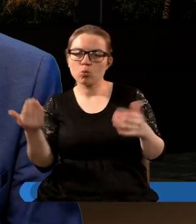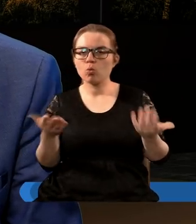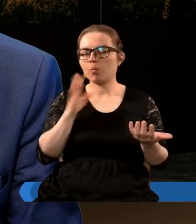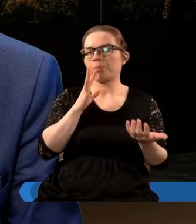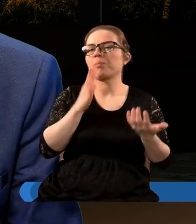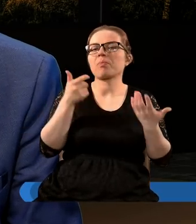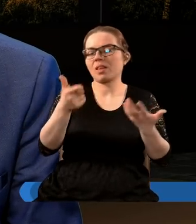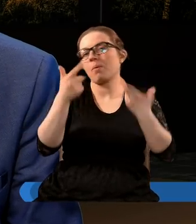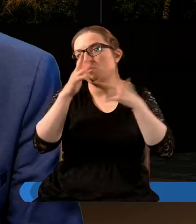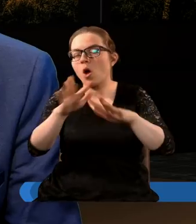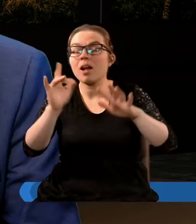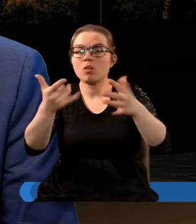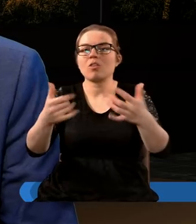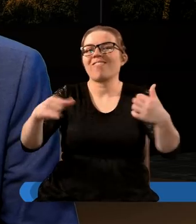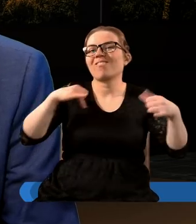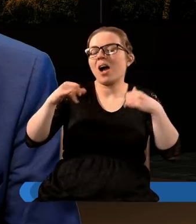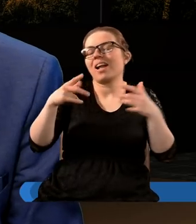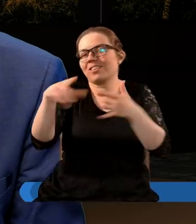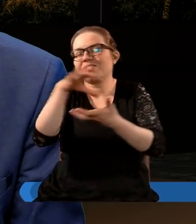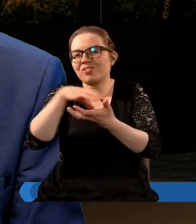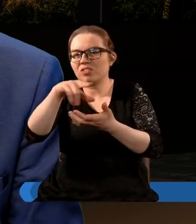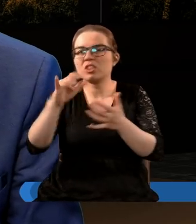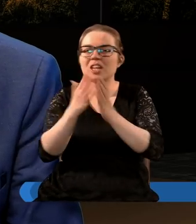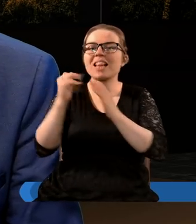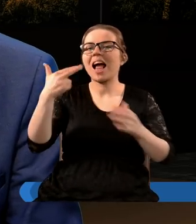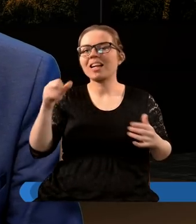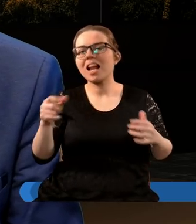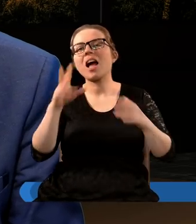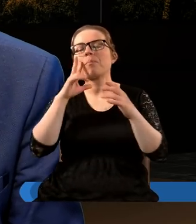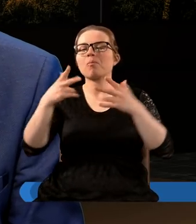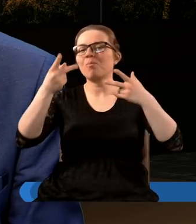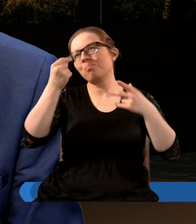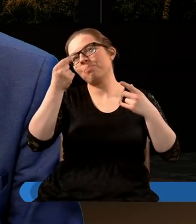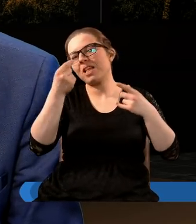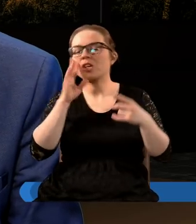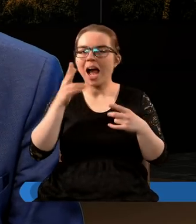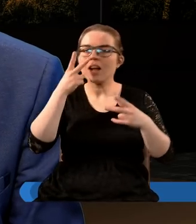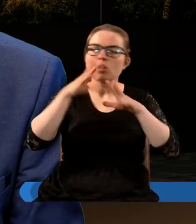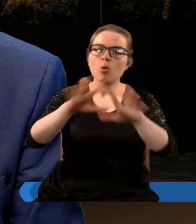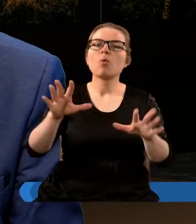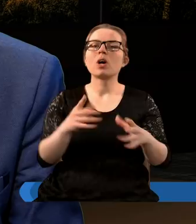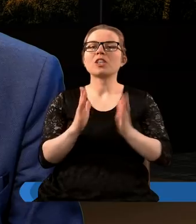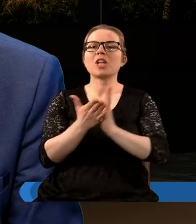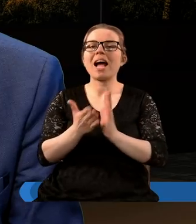Tekstów pokazujących, zwłaszcza w księdze Daniela, która jest taką bliźniaczą, powiedzielibyśmy, księgą